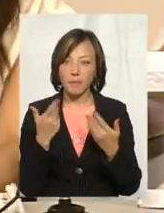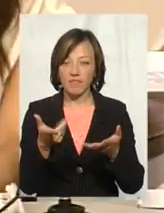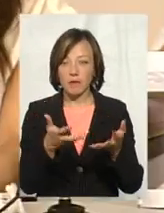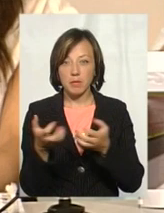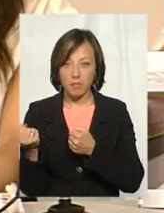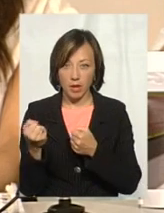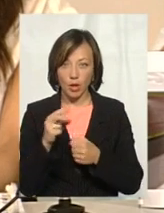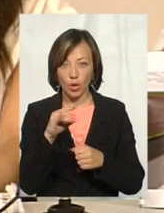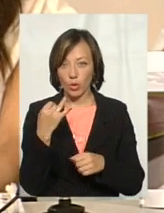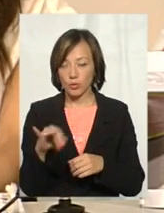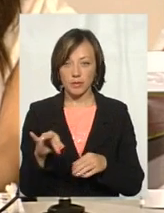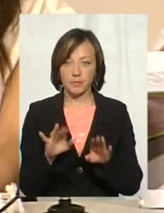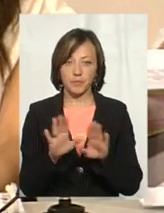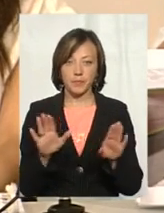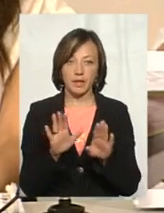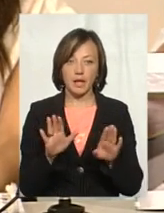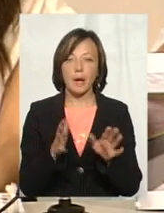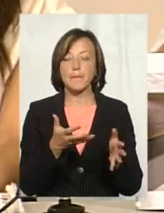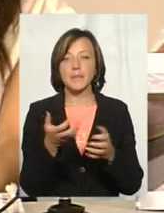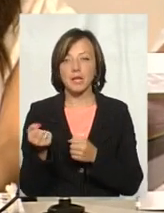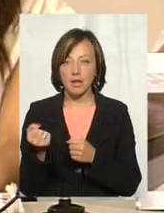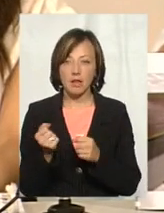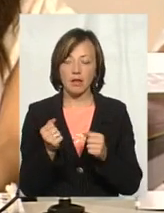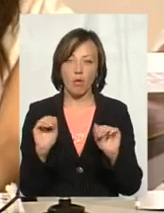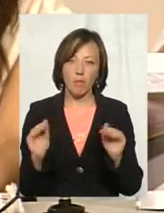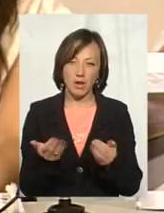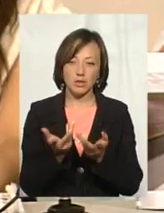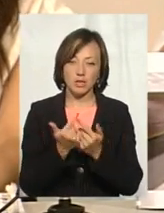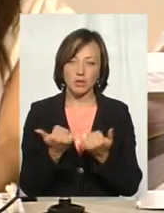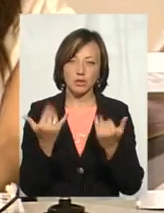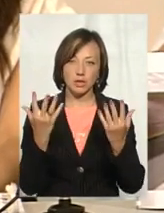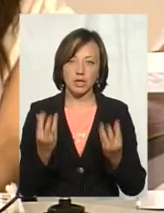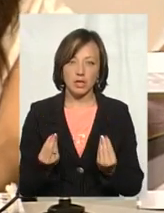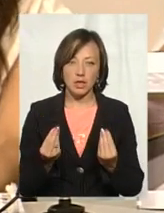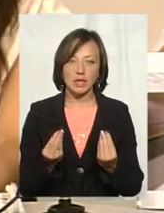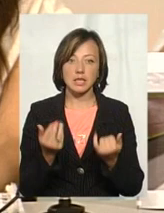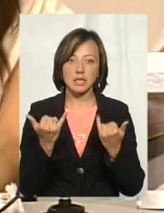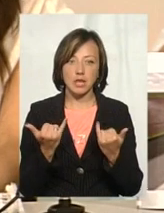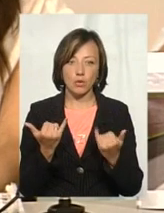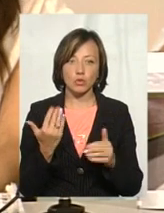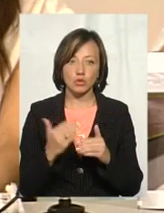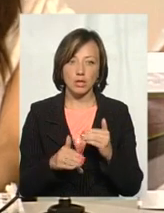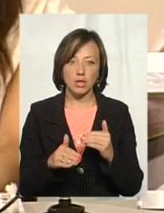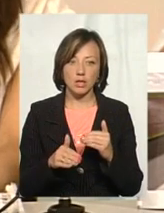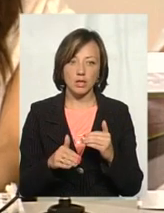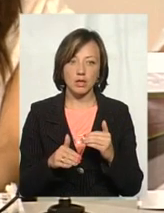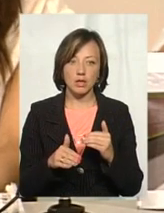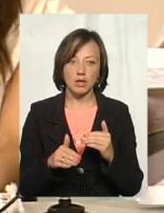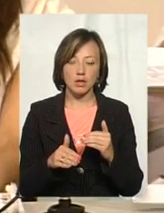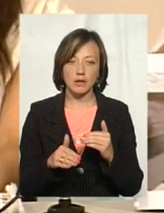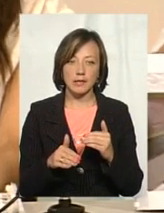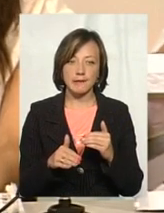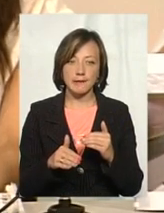приймаєте з лютого, по суті? Ні, ми прийняли обмежену кількість на сьогодні сміття. І зараз вже стоїть